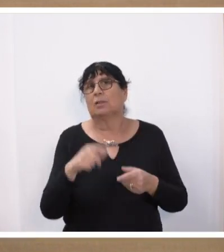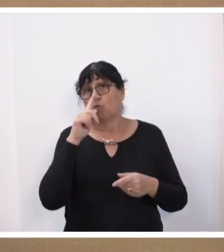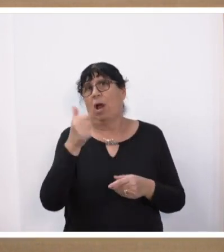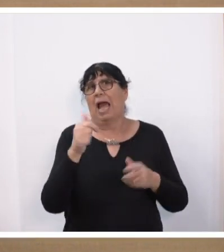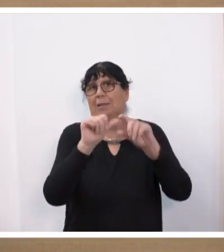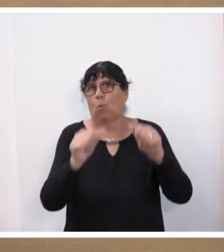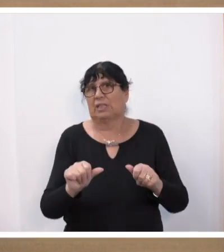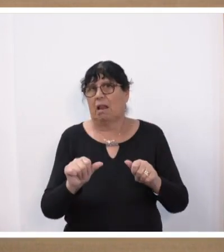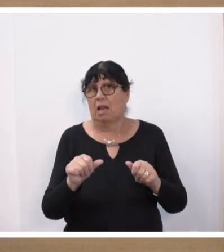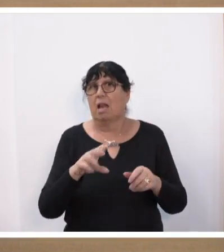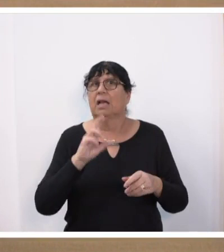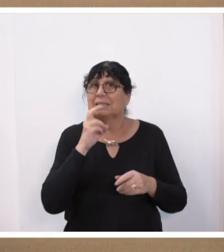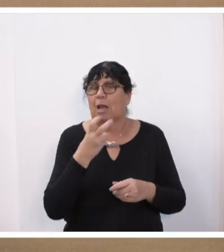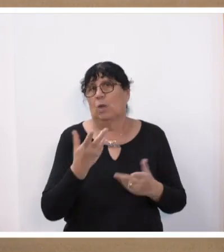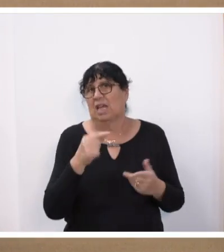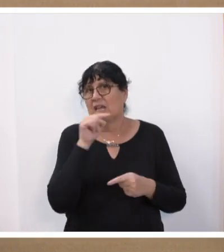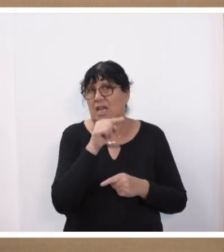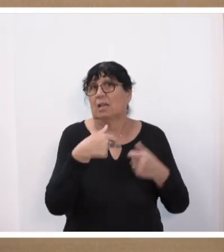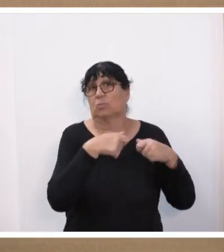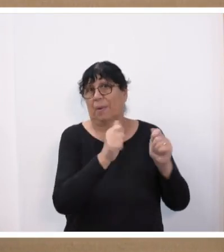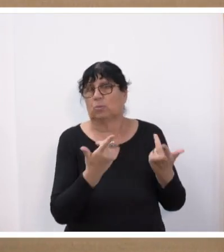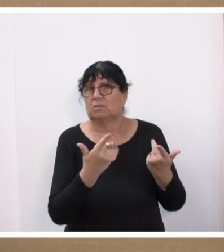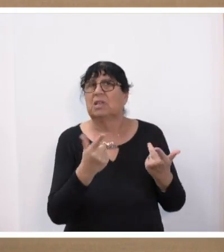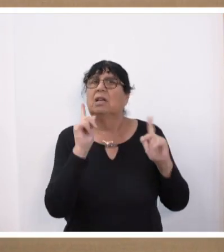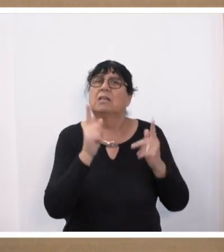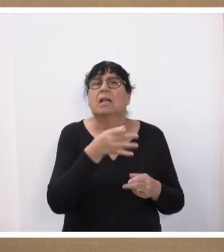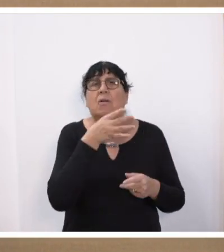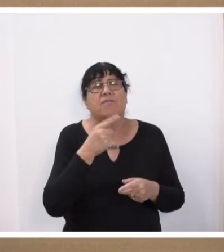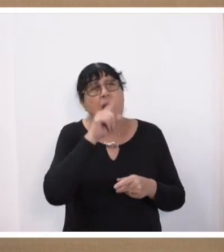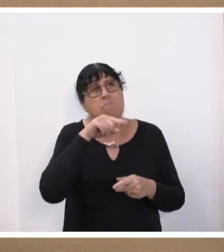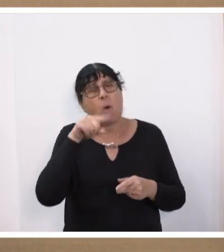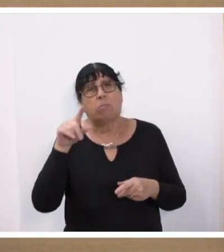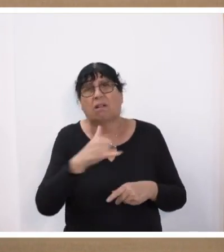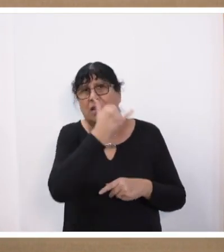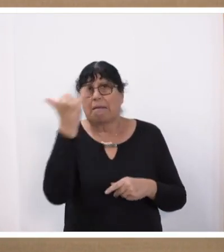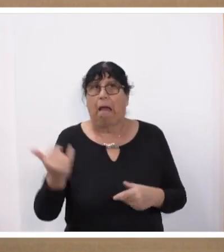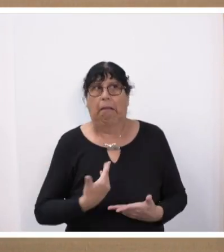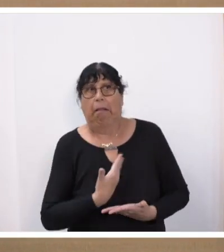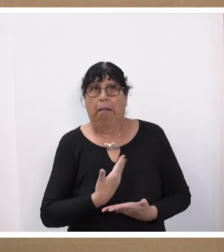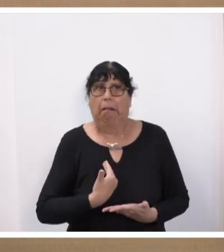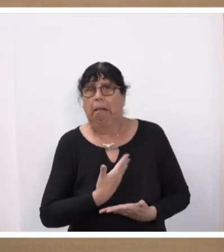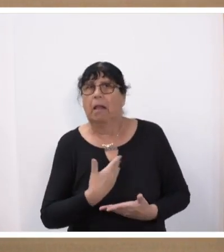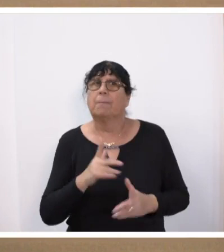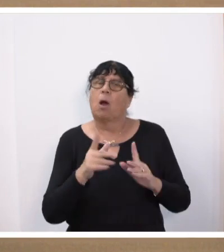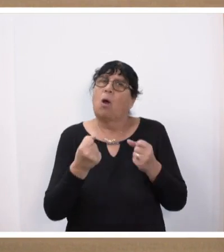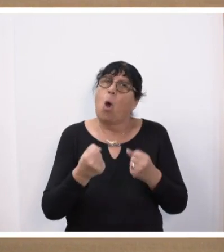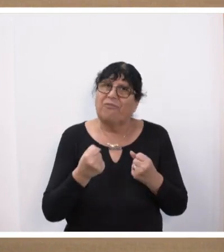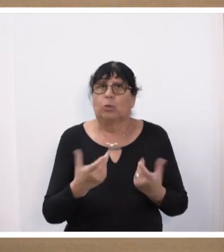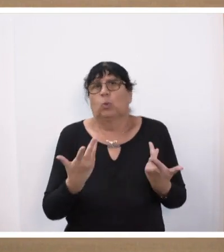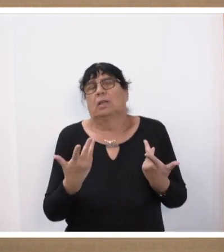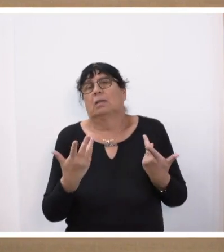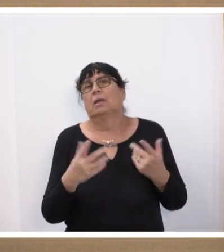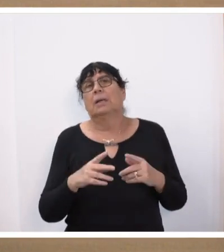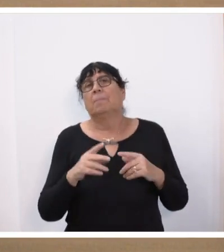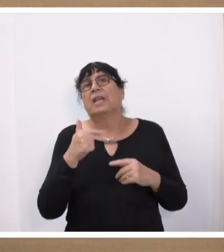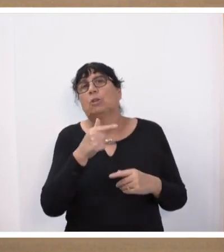in Saarlouis vor Ort. Es kamen die vielen Monate und Jahre der Ungewissheit, aber auch der Hoffnungen, die geschürt worden sind. Herr